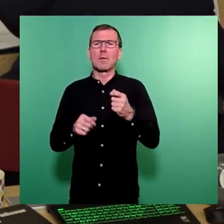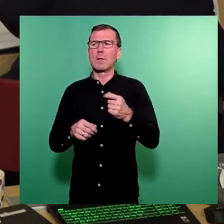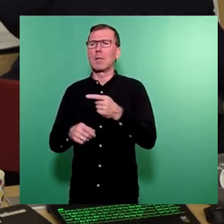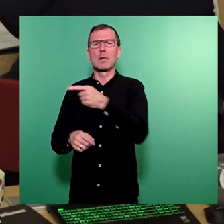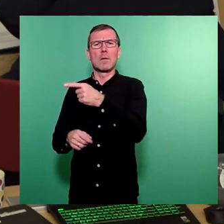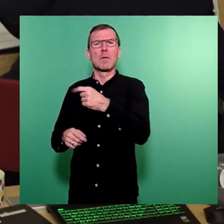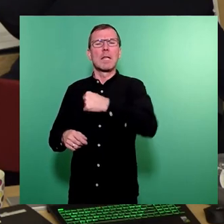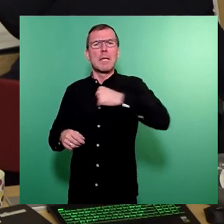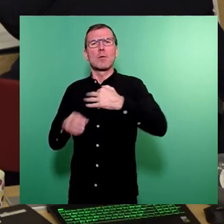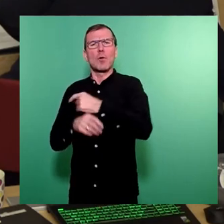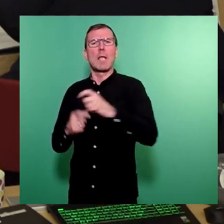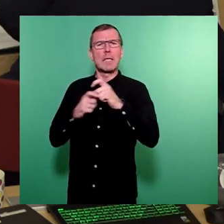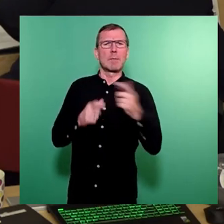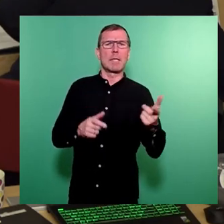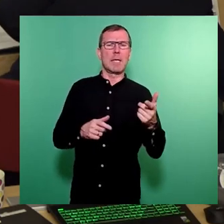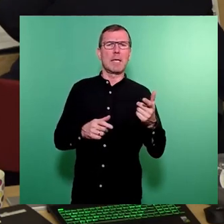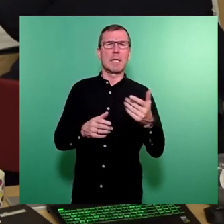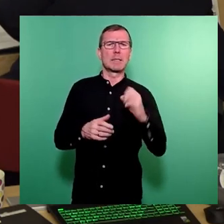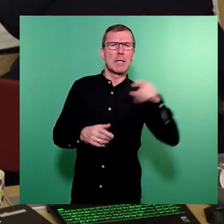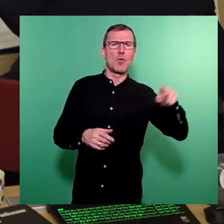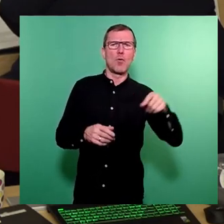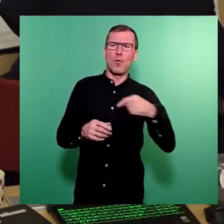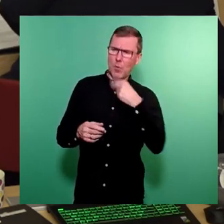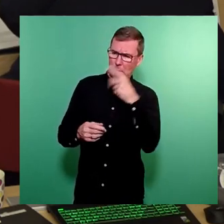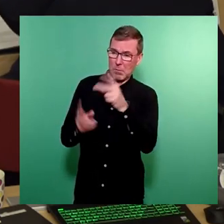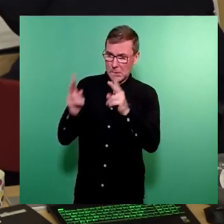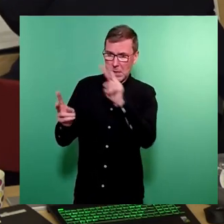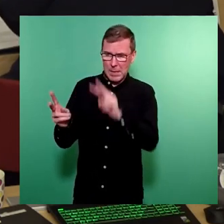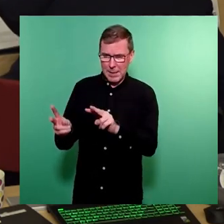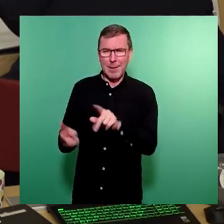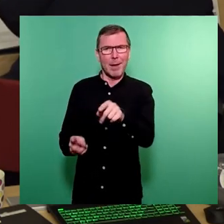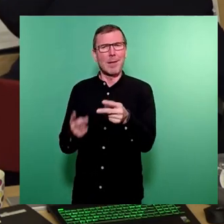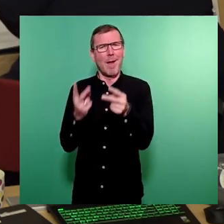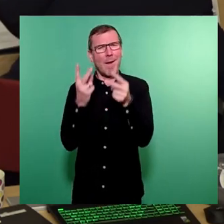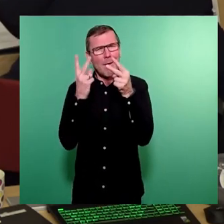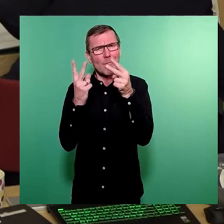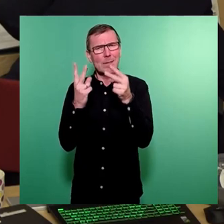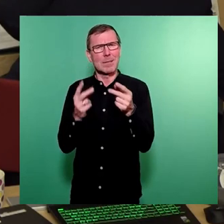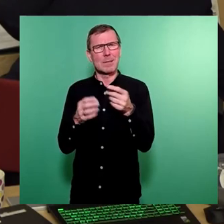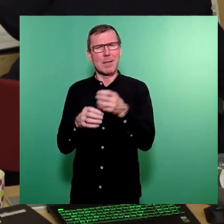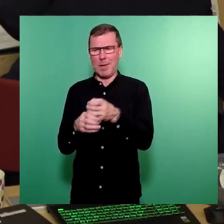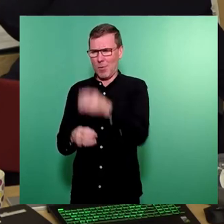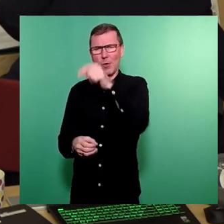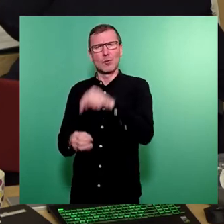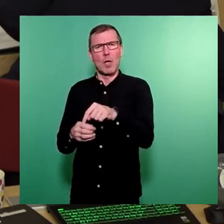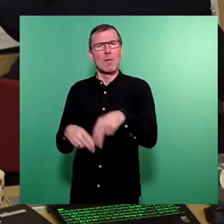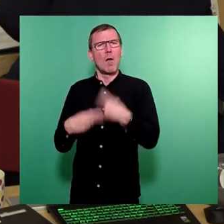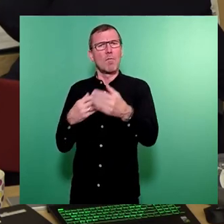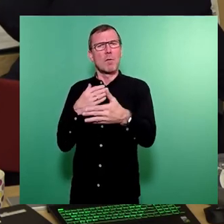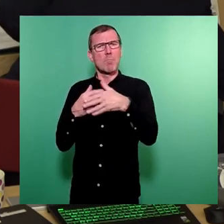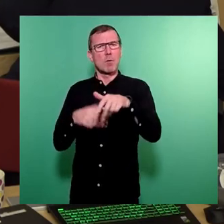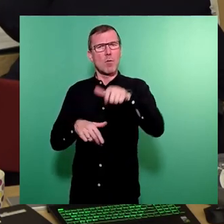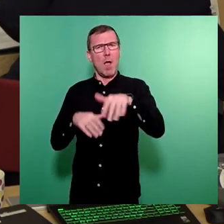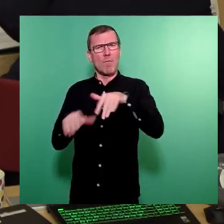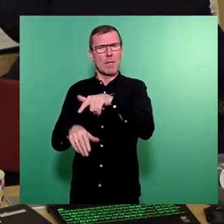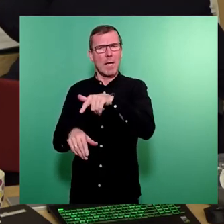FDP richtig interpretiere, wird dort eine wichtige Säule des ÖPNV, nämlich die